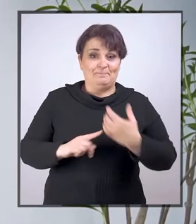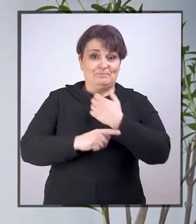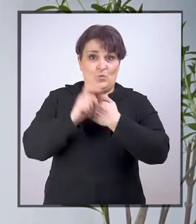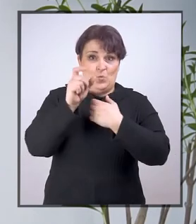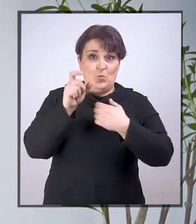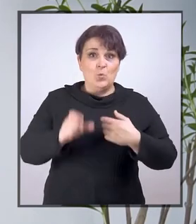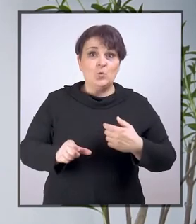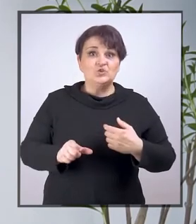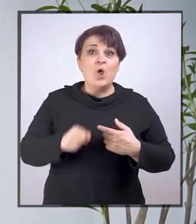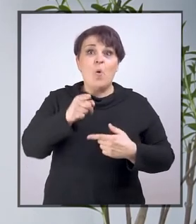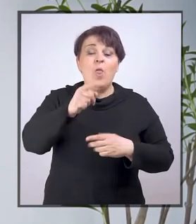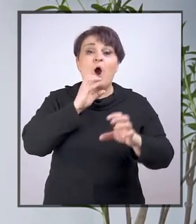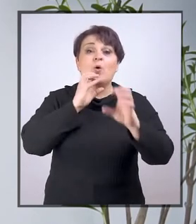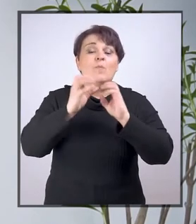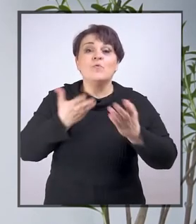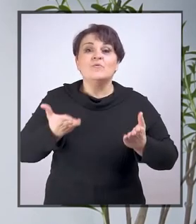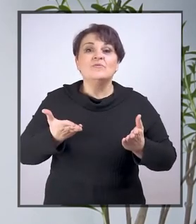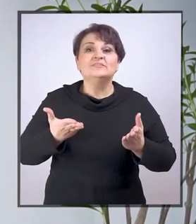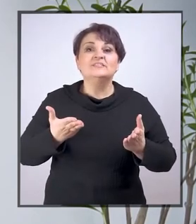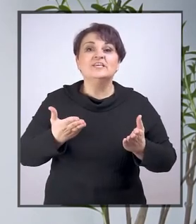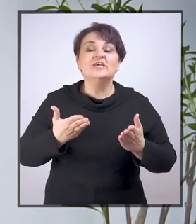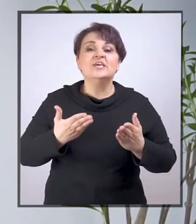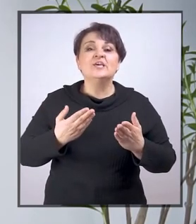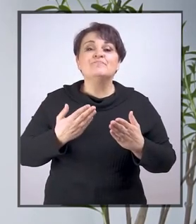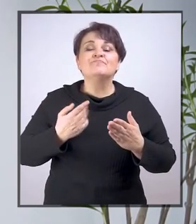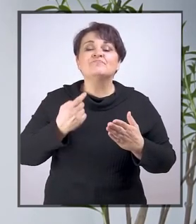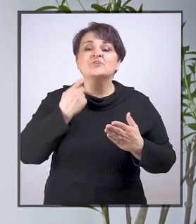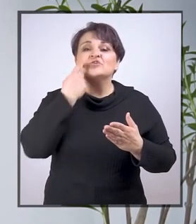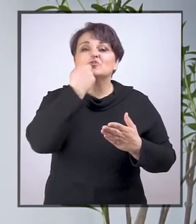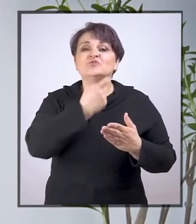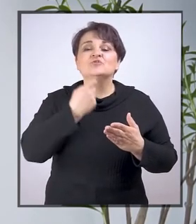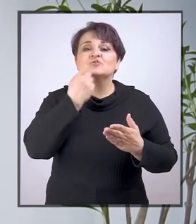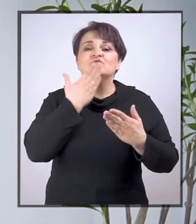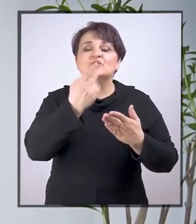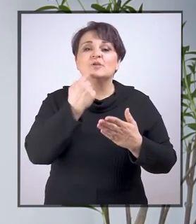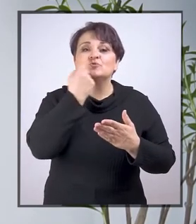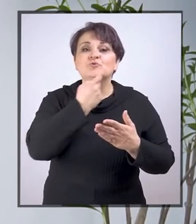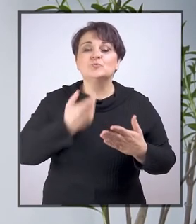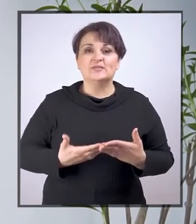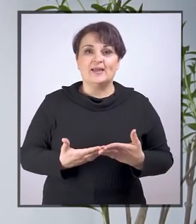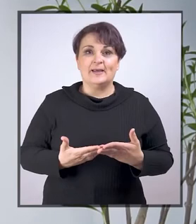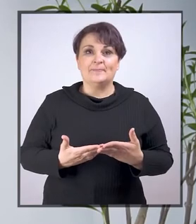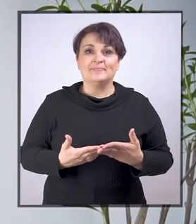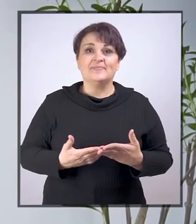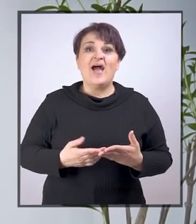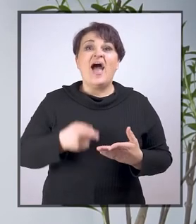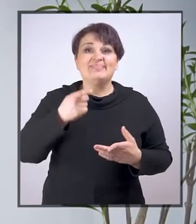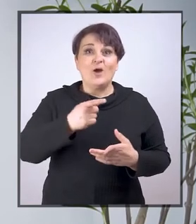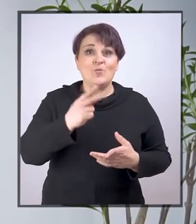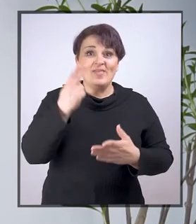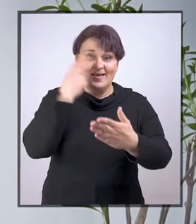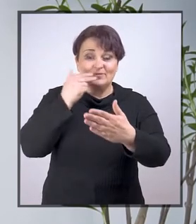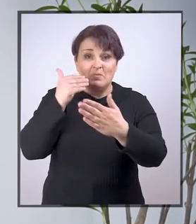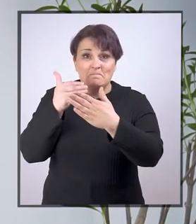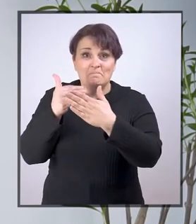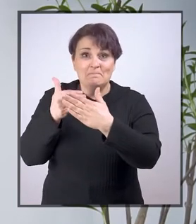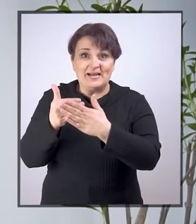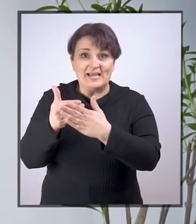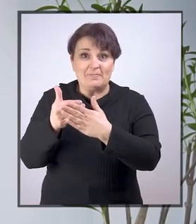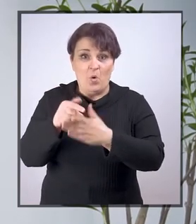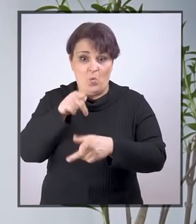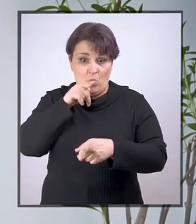Učenik komunicira čitajući sa usana. Tako da je razumna